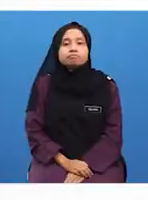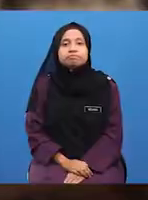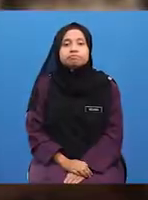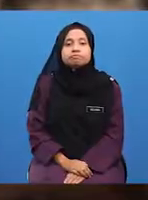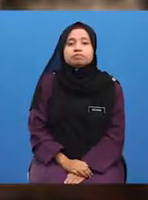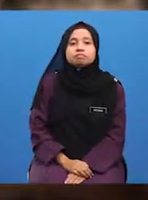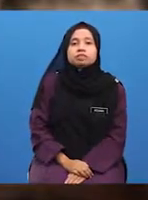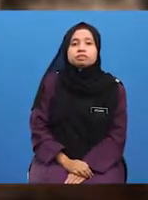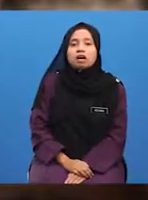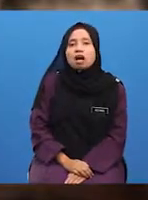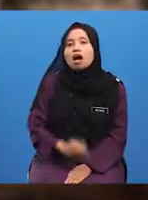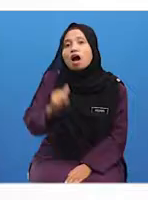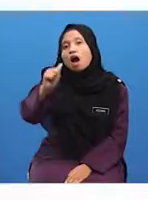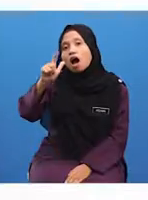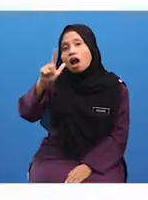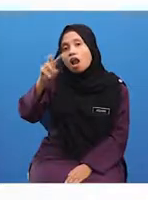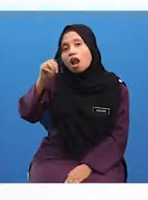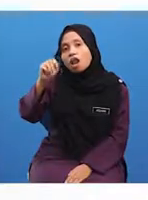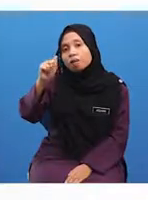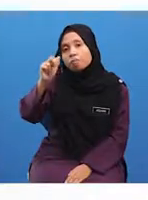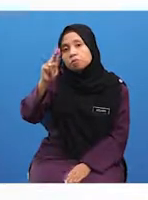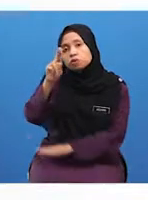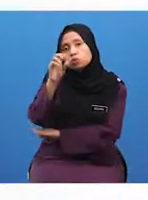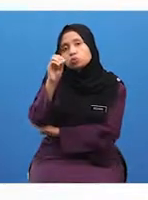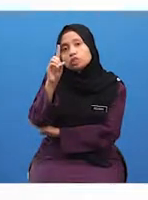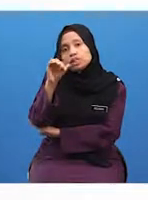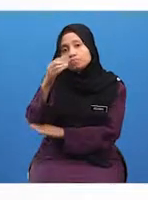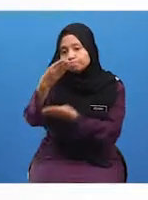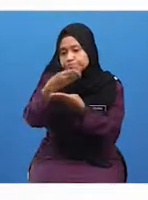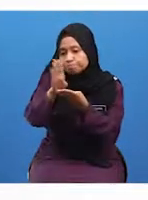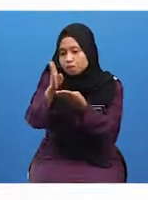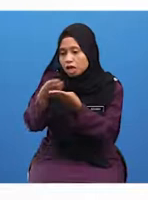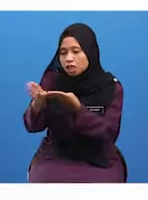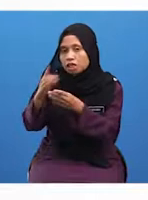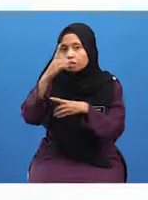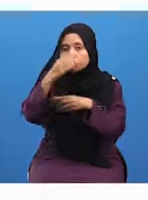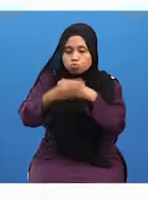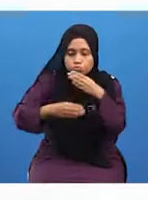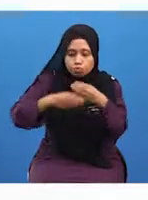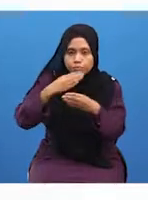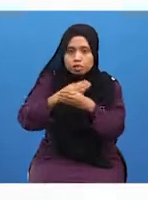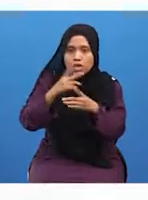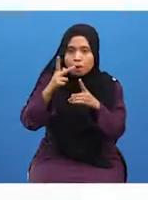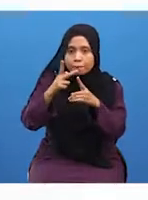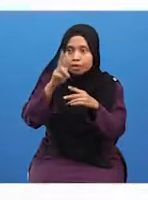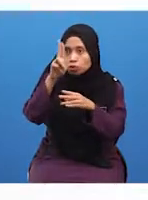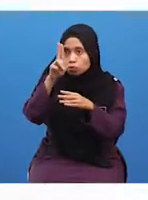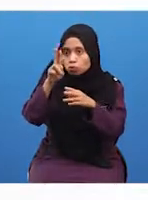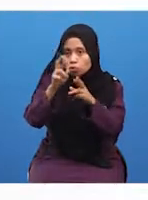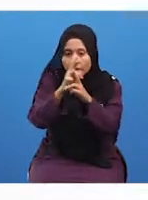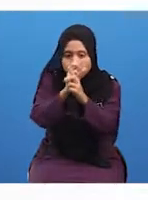Al-Mas'udi juga telah membahagikan bumi kepada dua garisan